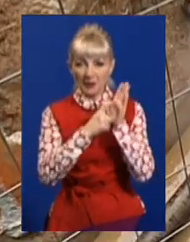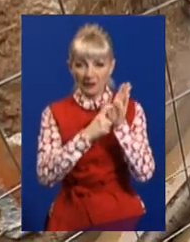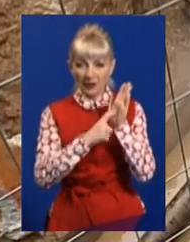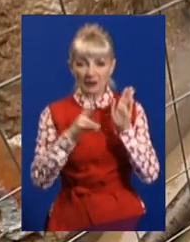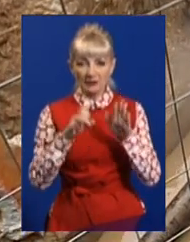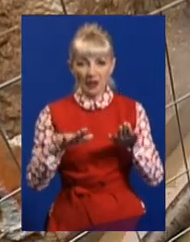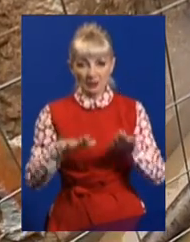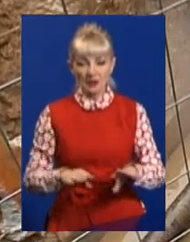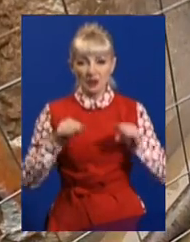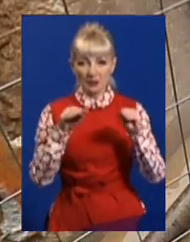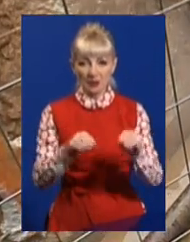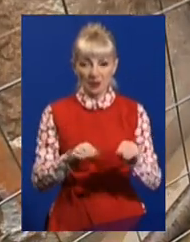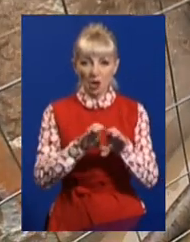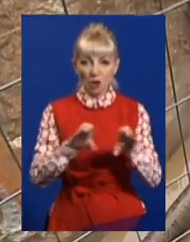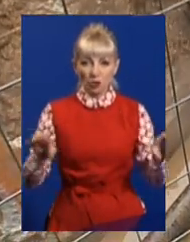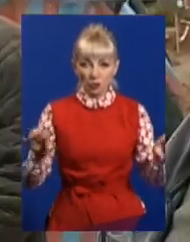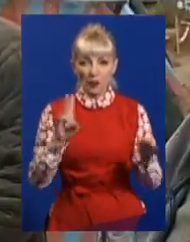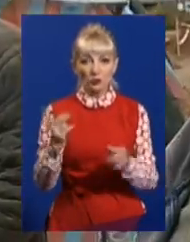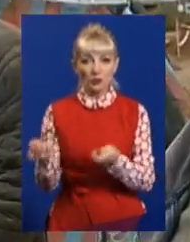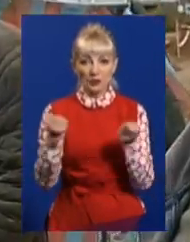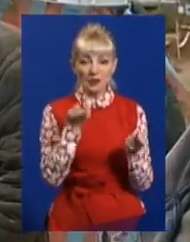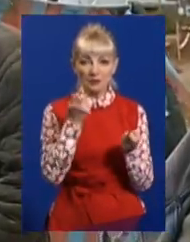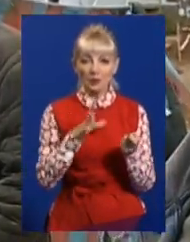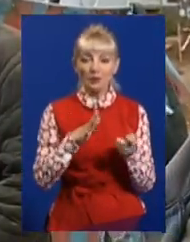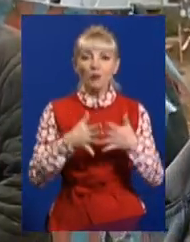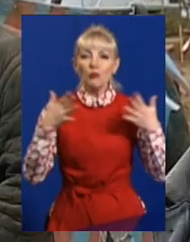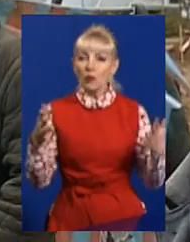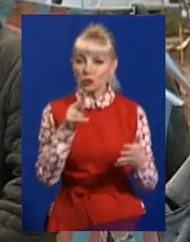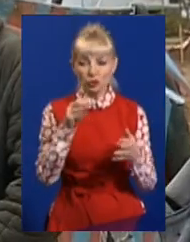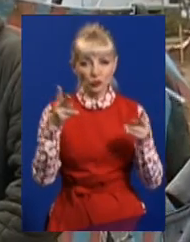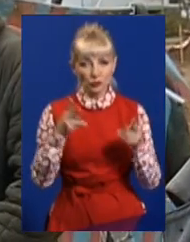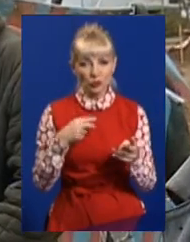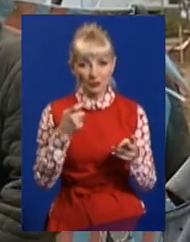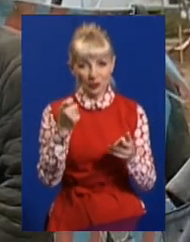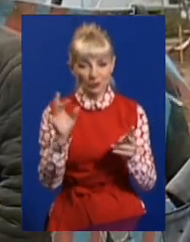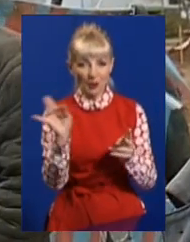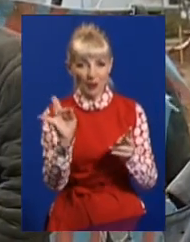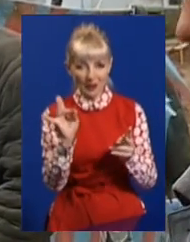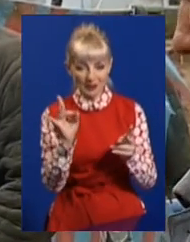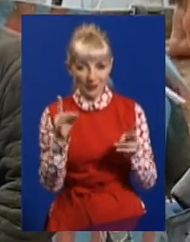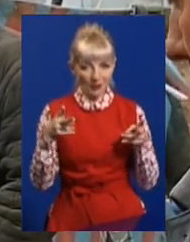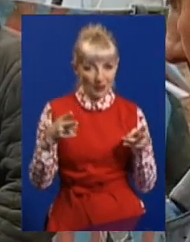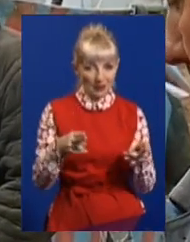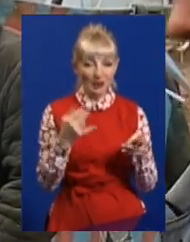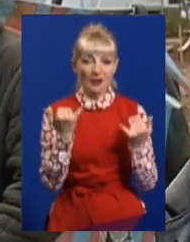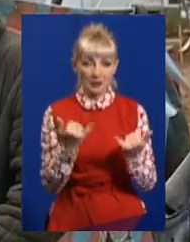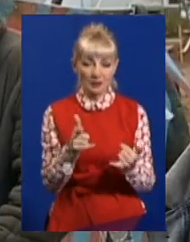на місце поставити. Труба, яку привезли, була трохи більша, ніж потрібно. Ми її підрізали по розміру. Тепер вона готова.